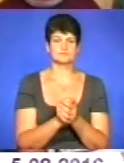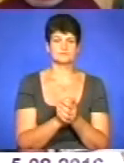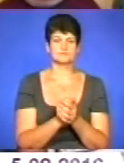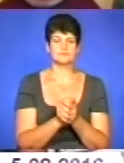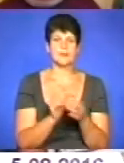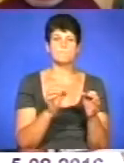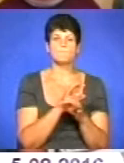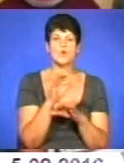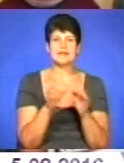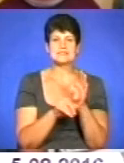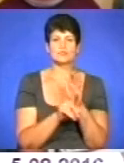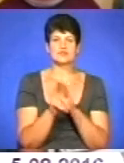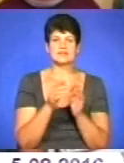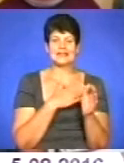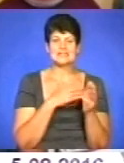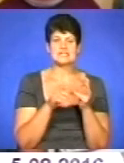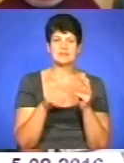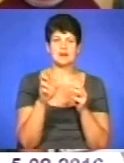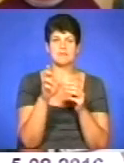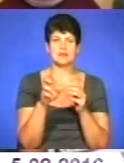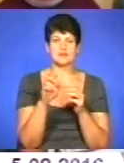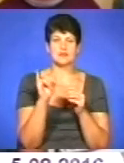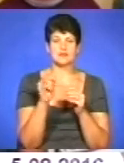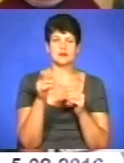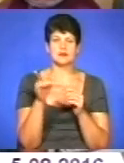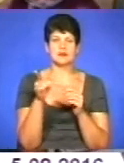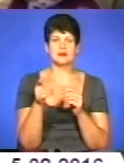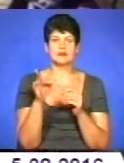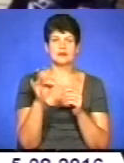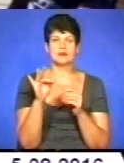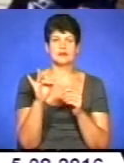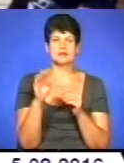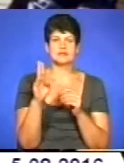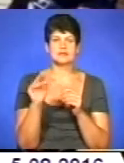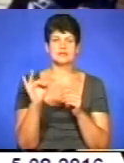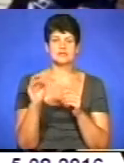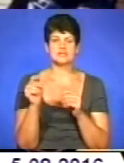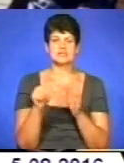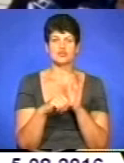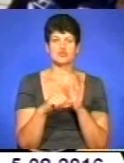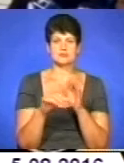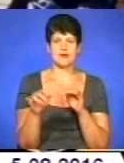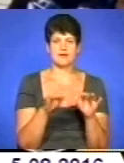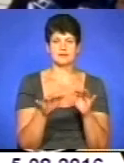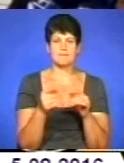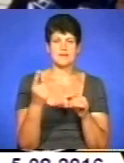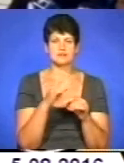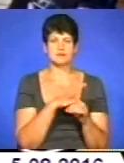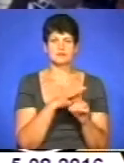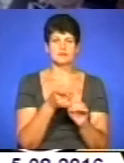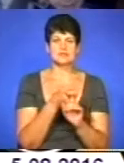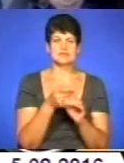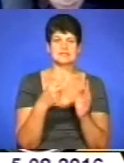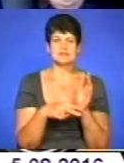Проект започаткував наш земляк з Бережан Ігор Грицишин. Це уже шоста патріотична акція. Перша була приурочена